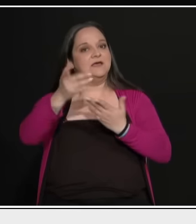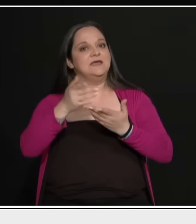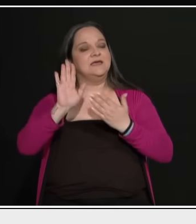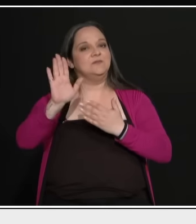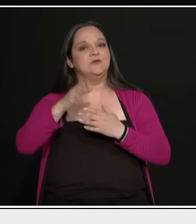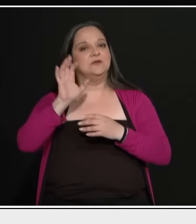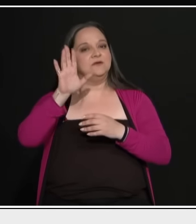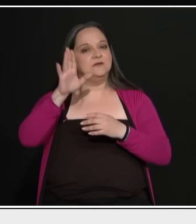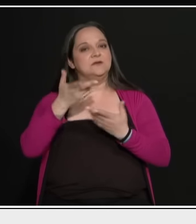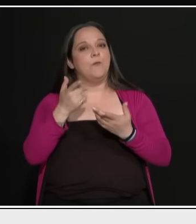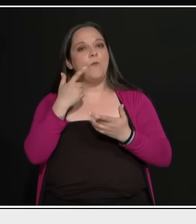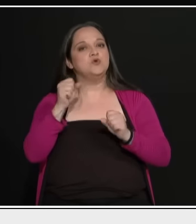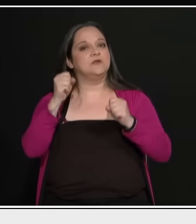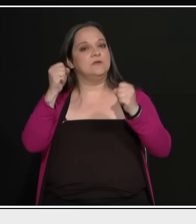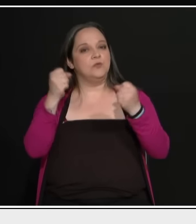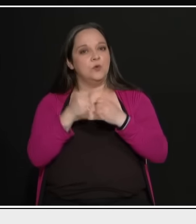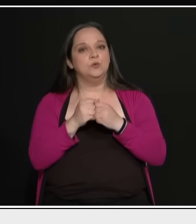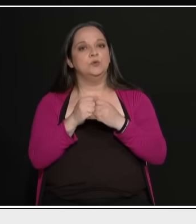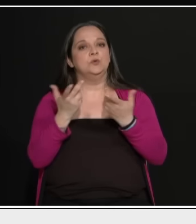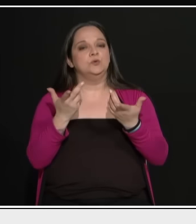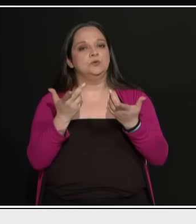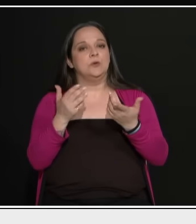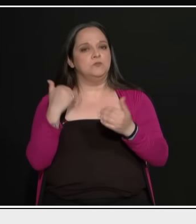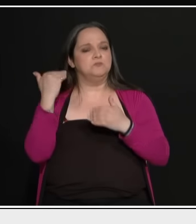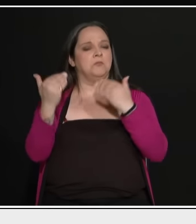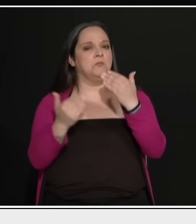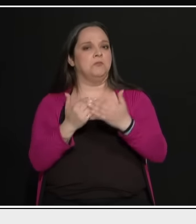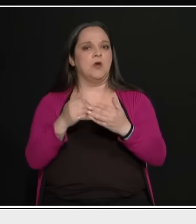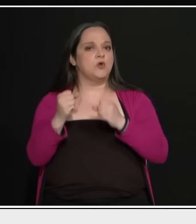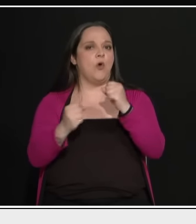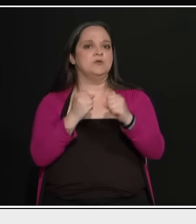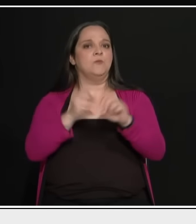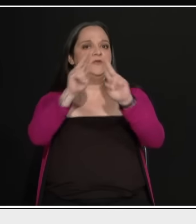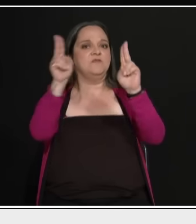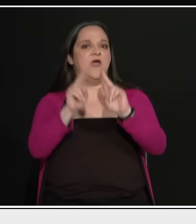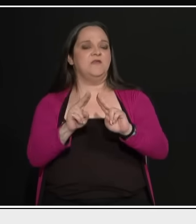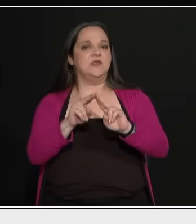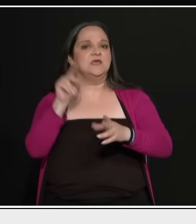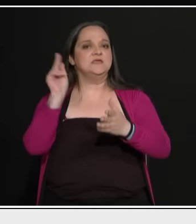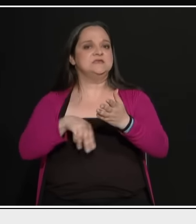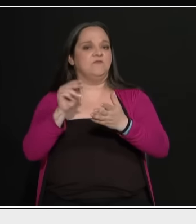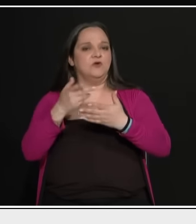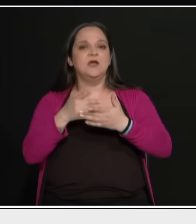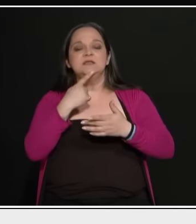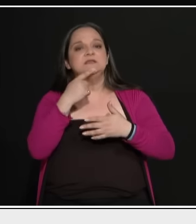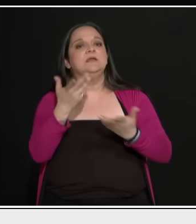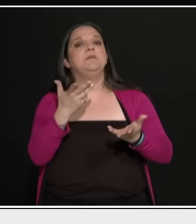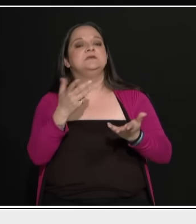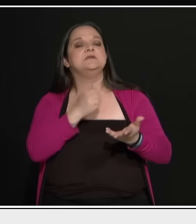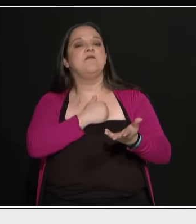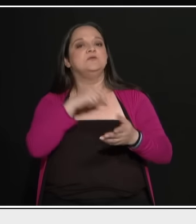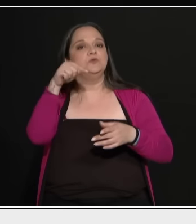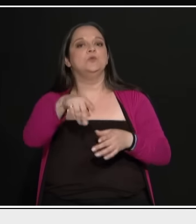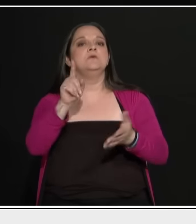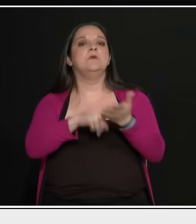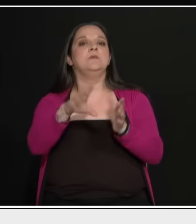ημέρας επειδή έχουν περάσει και χρόνια από την διεθνή πια αυτή συμφωνία πια πιστεύετε πως πρέπει να είναι τώρα η επιλογή που